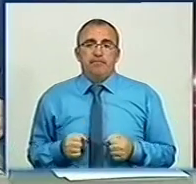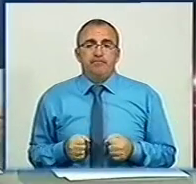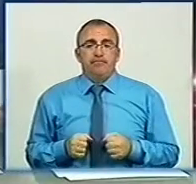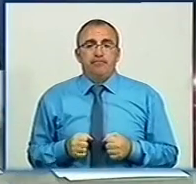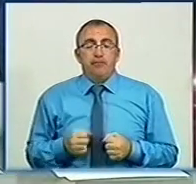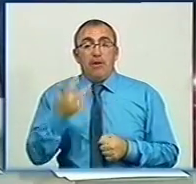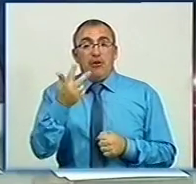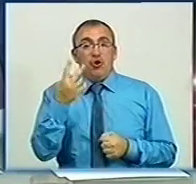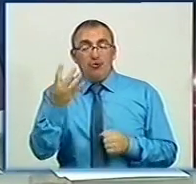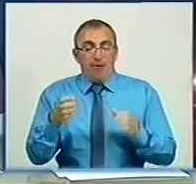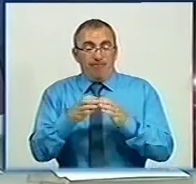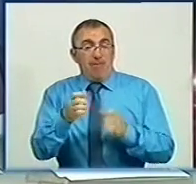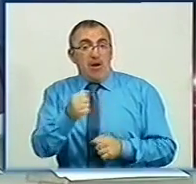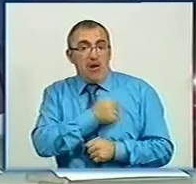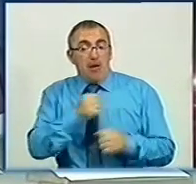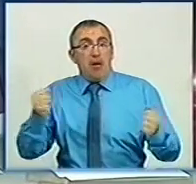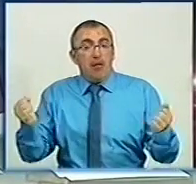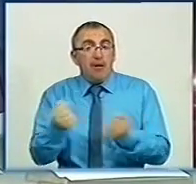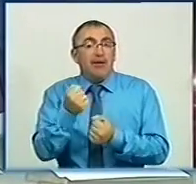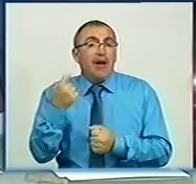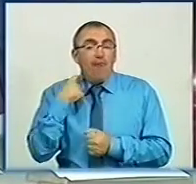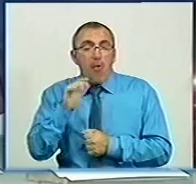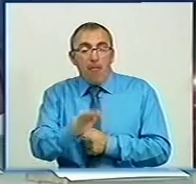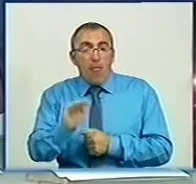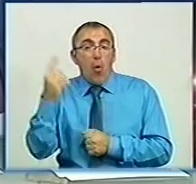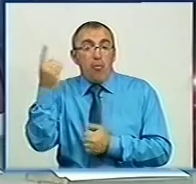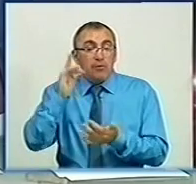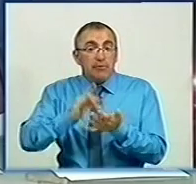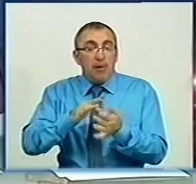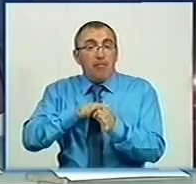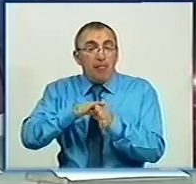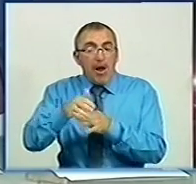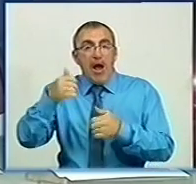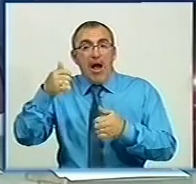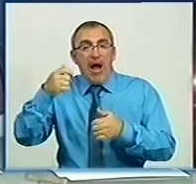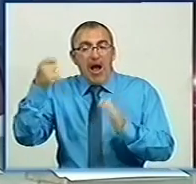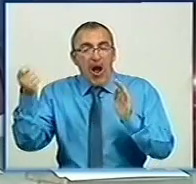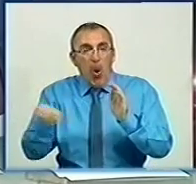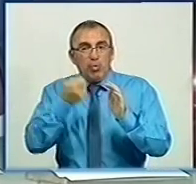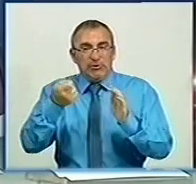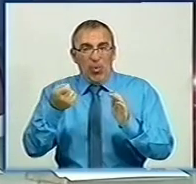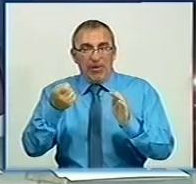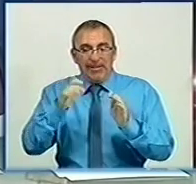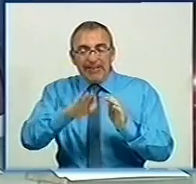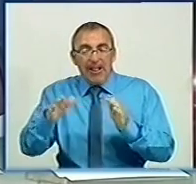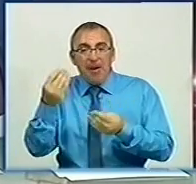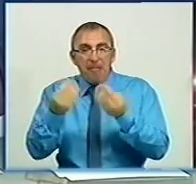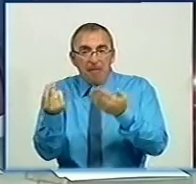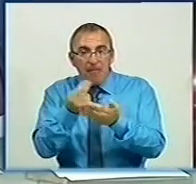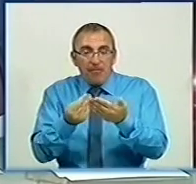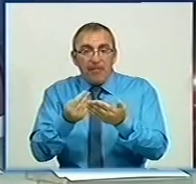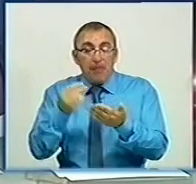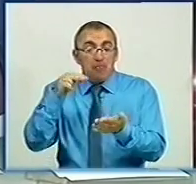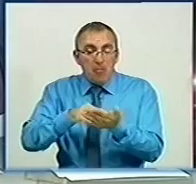34-й батальйон підтримала Кіровоградська малеча. В обласному центрі провели аукціон дитячих малюнків. Початкова вартість – 20